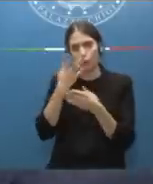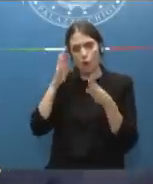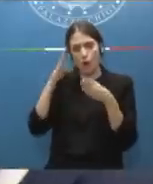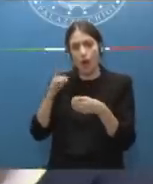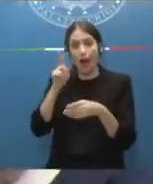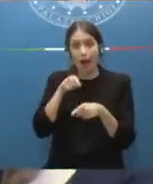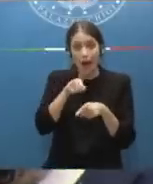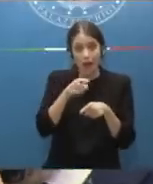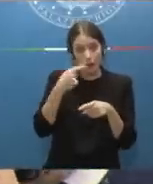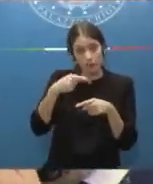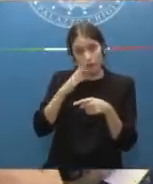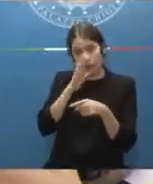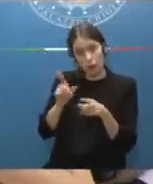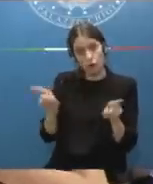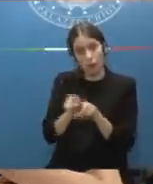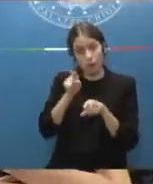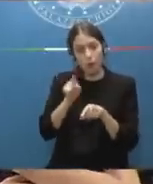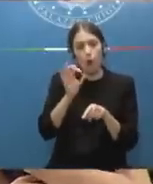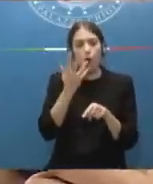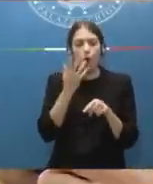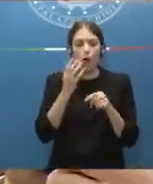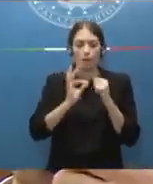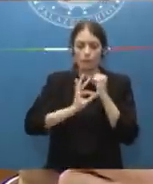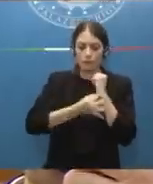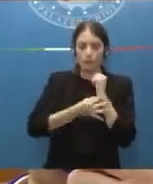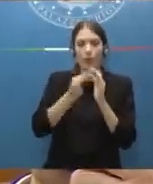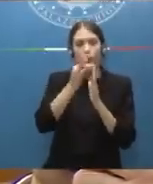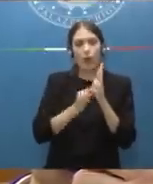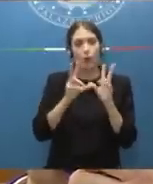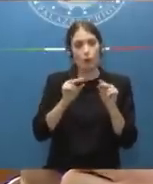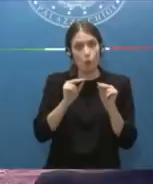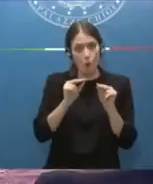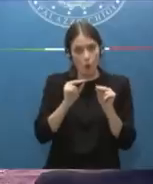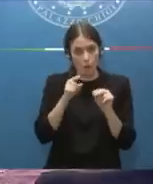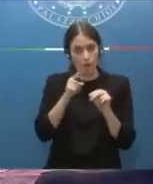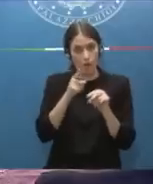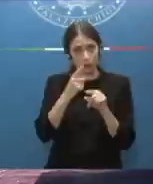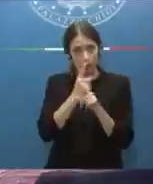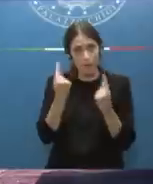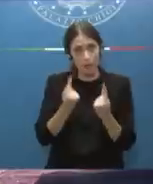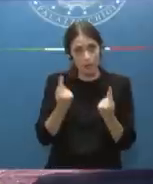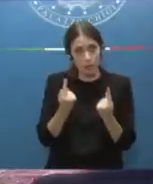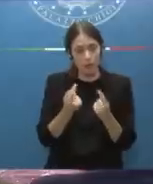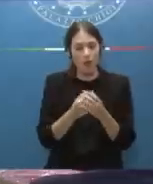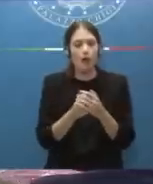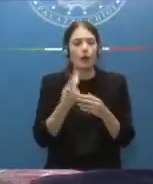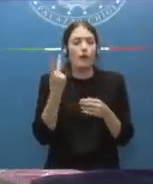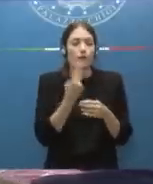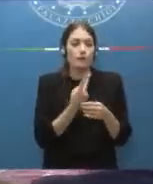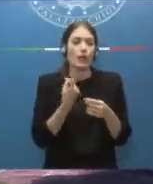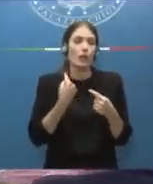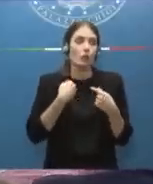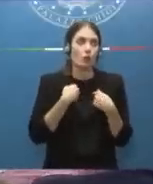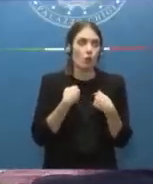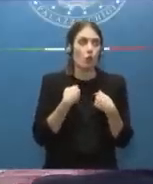direzione e se ci possiamo aspettare nuove misure sul punto. e guardi nuove misure sul punto mi auguro che non